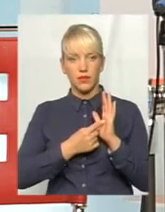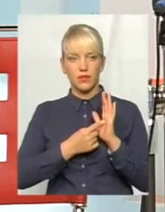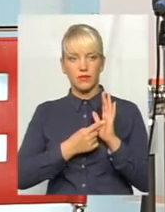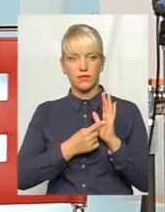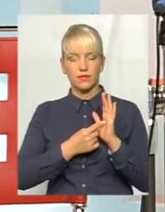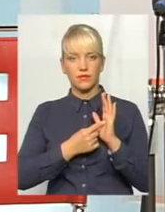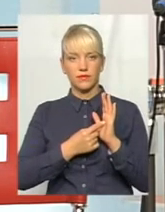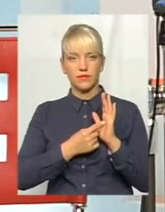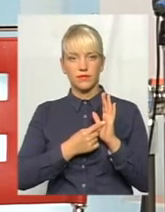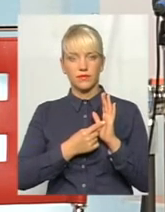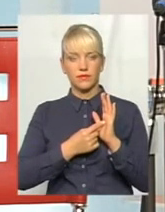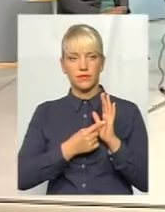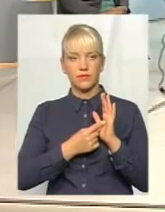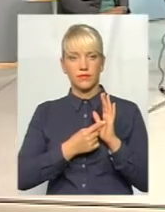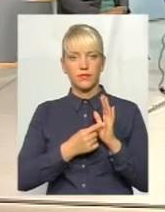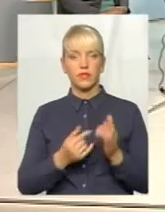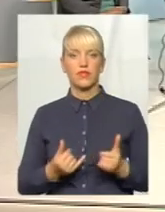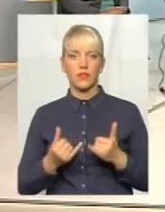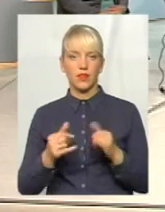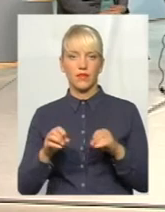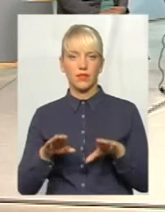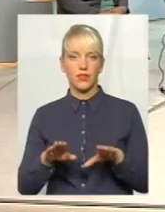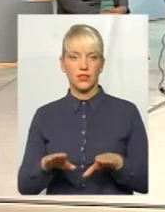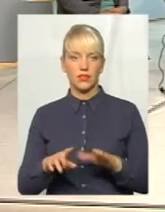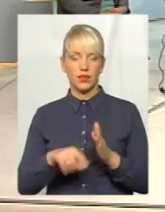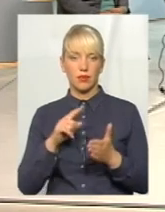інстанція для вирішення питань.